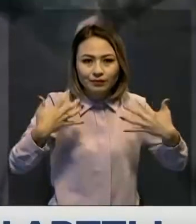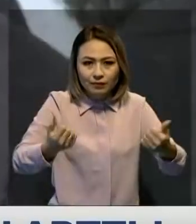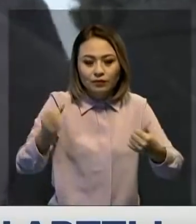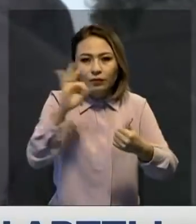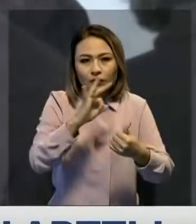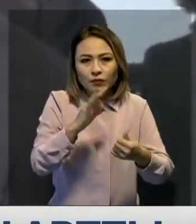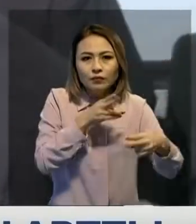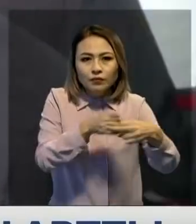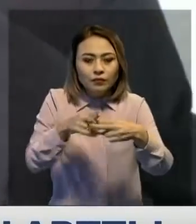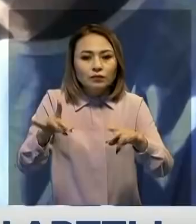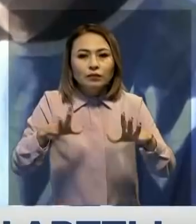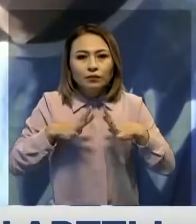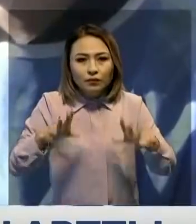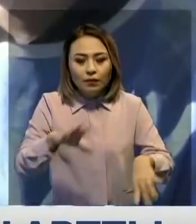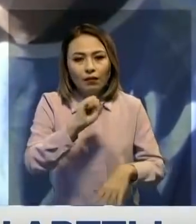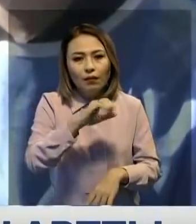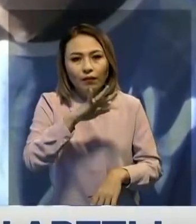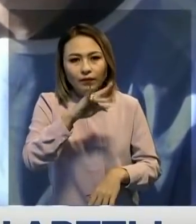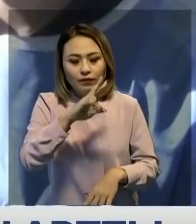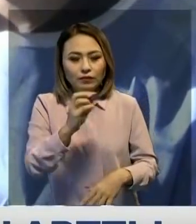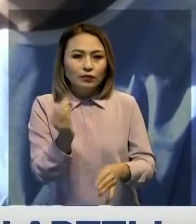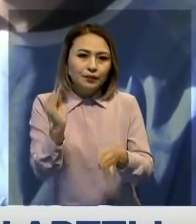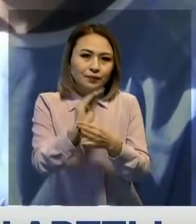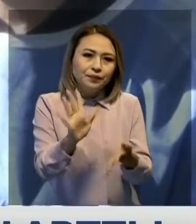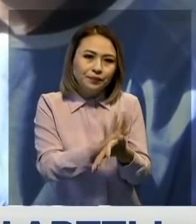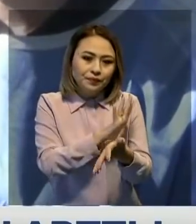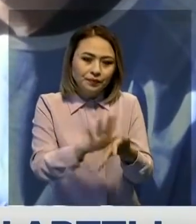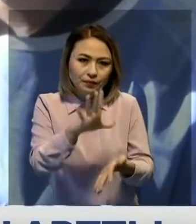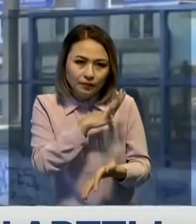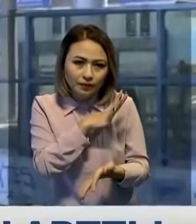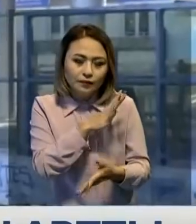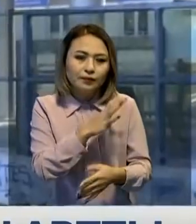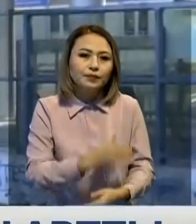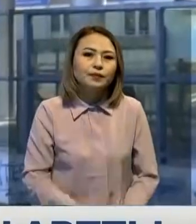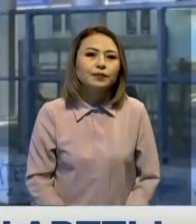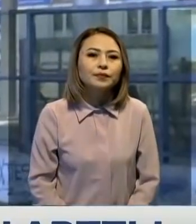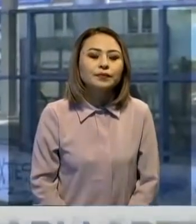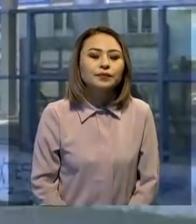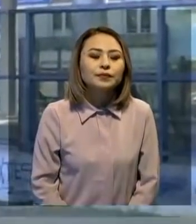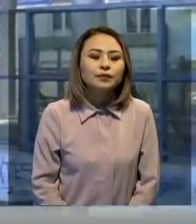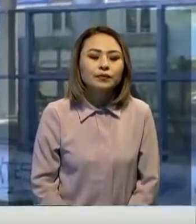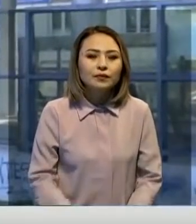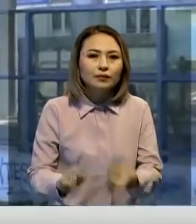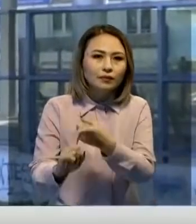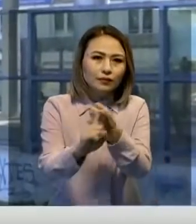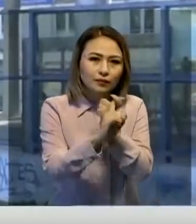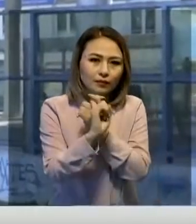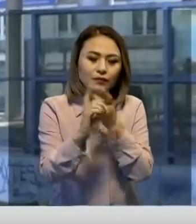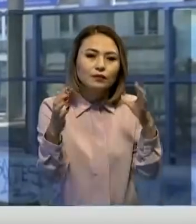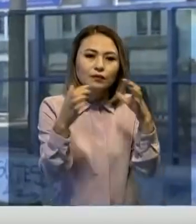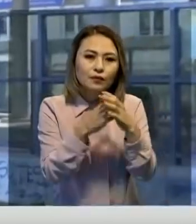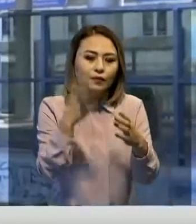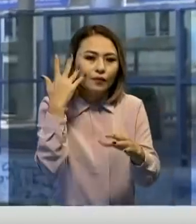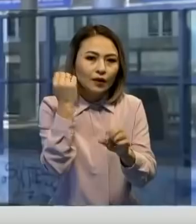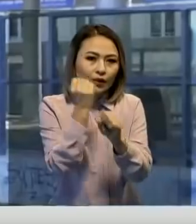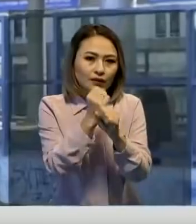саласына ауыртпалық түспеш үшін Афинада тегін экспресс тест тапсыру орындар ашылған. Мен вирус жұқтырған адаммен байланыстап